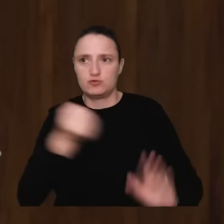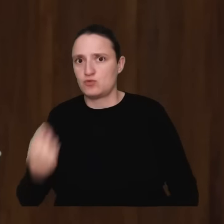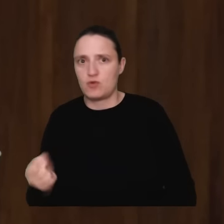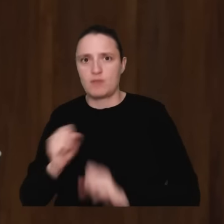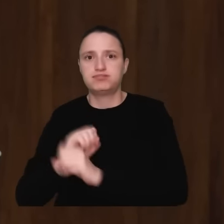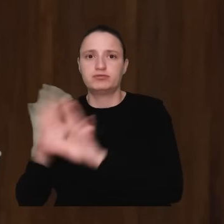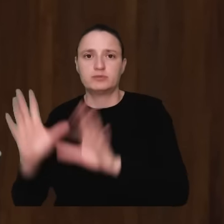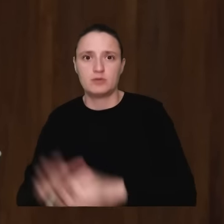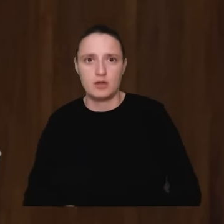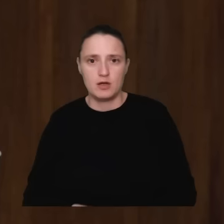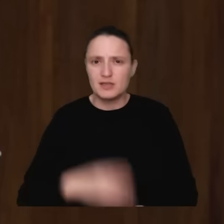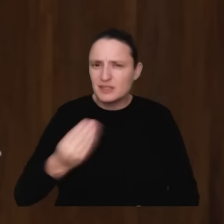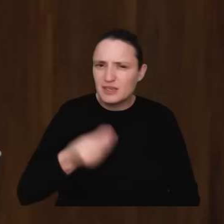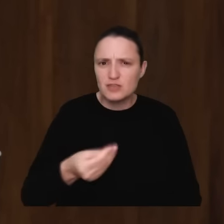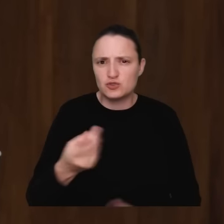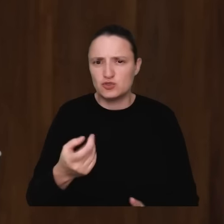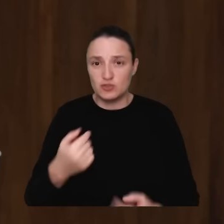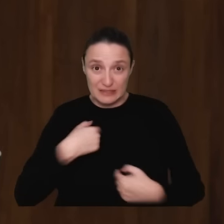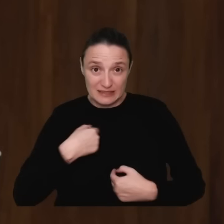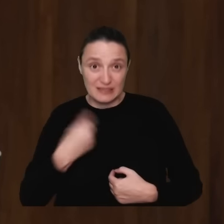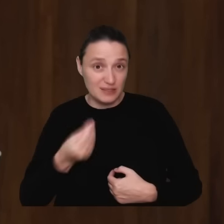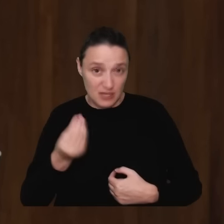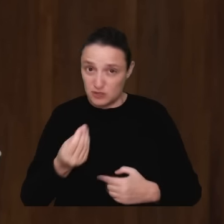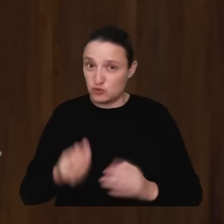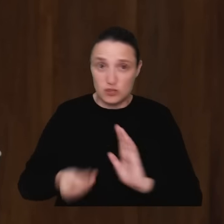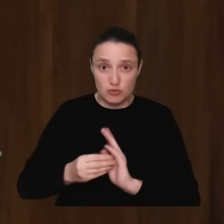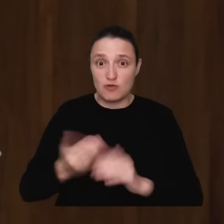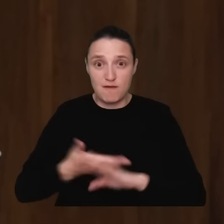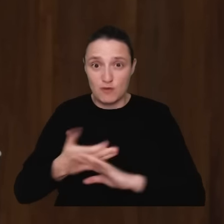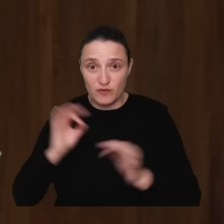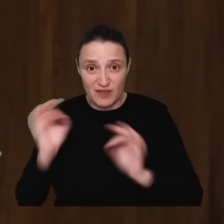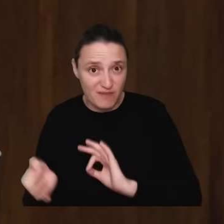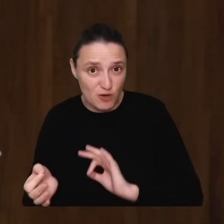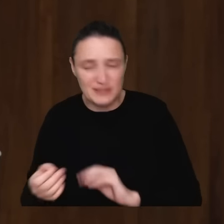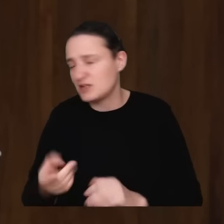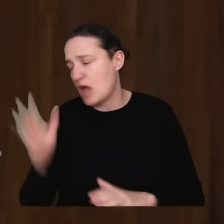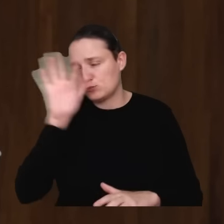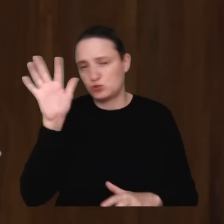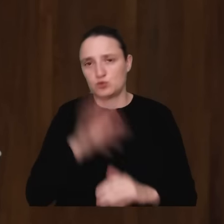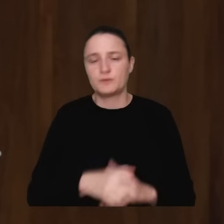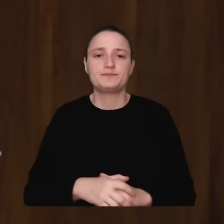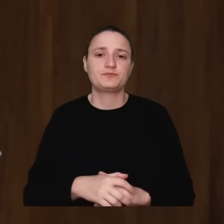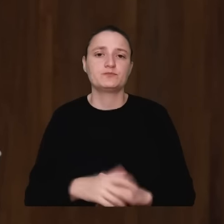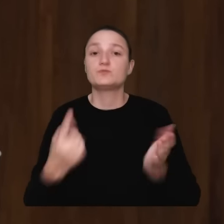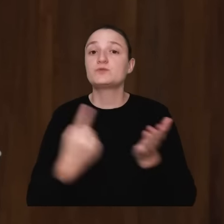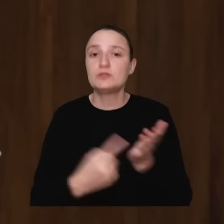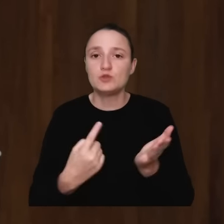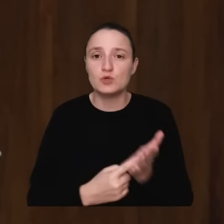jakichś możliwościach mataczenia jest kompletnym absurdem. Kończąc, szanowni państwo, ostatnia rzecz